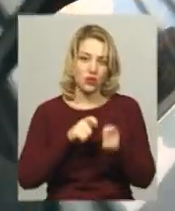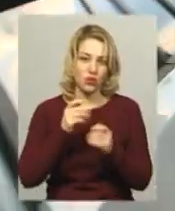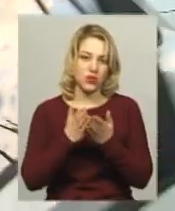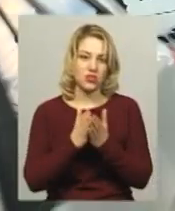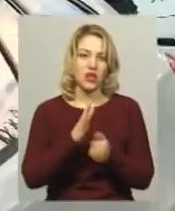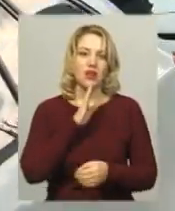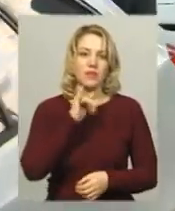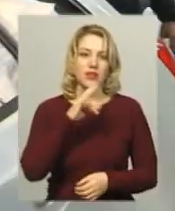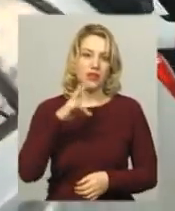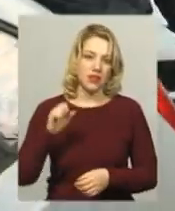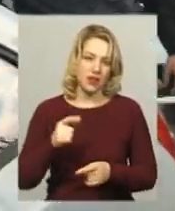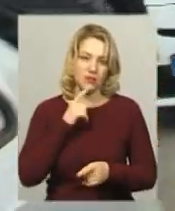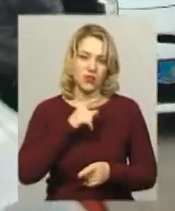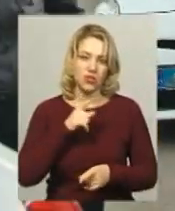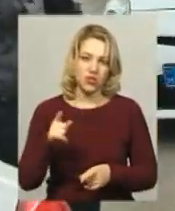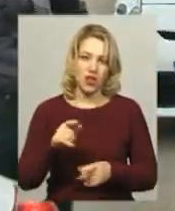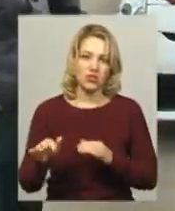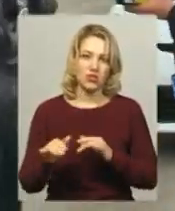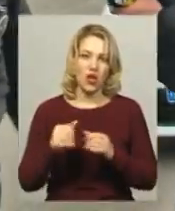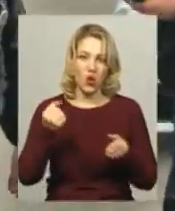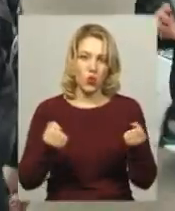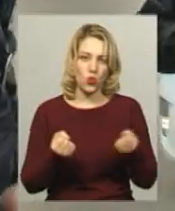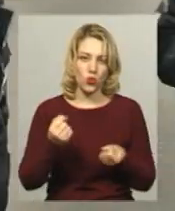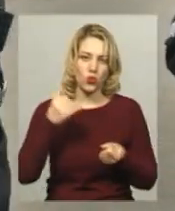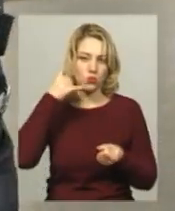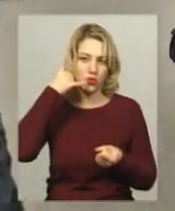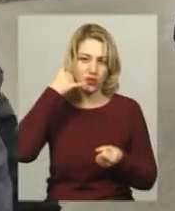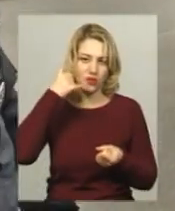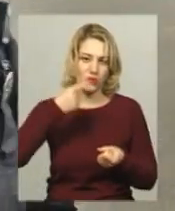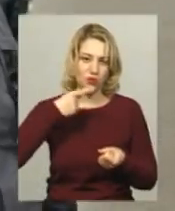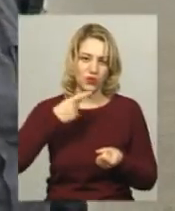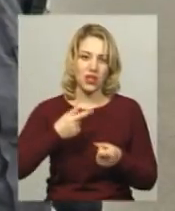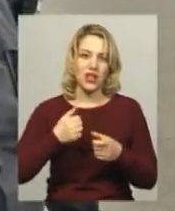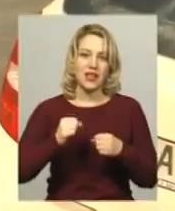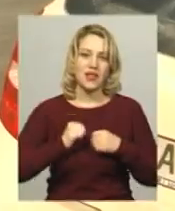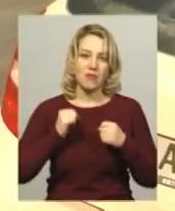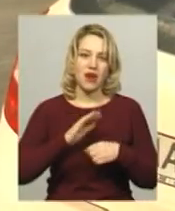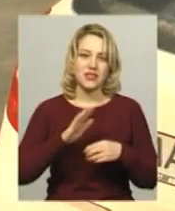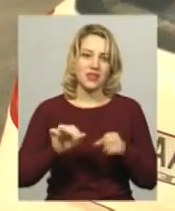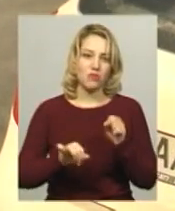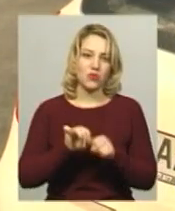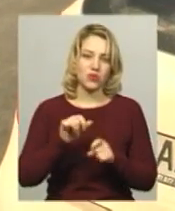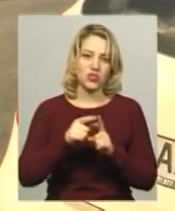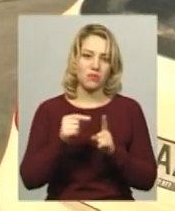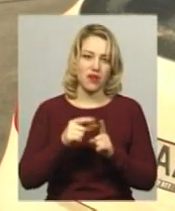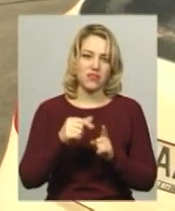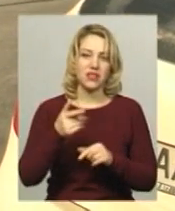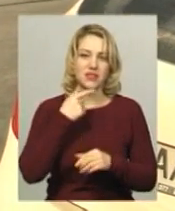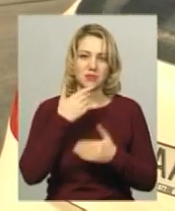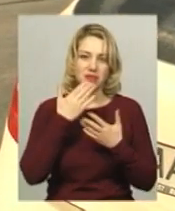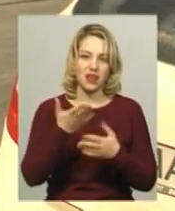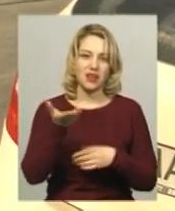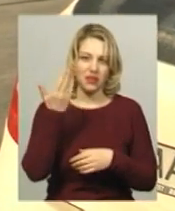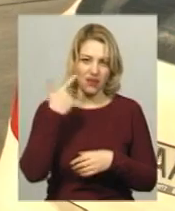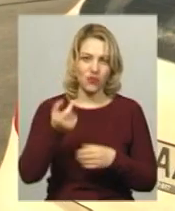Інна Широкорадюк під час руху розмовляла по телефону. Каже, правила дорожнього руху намагається не порушувати. Скажіть, будь ласка, давно за кермом? Так,